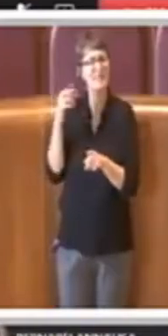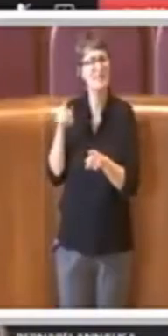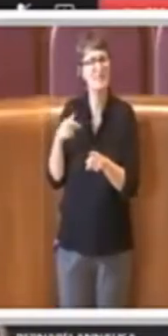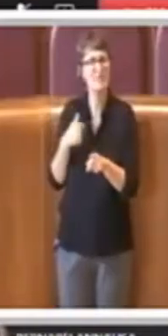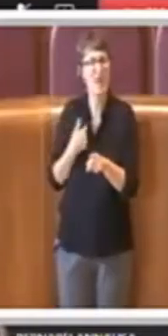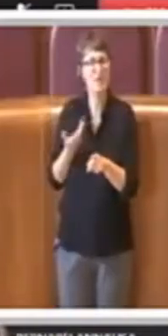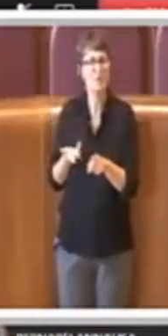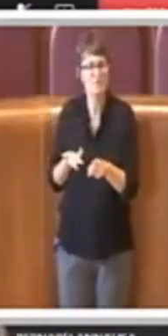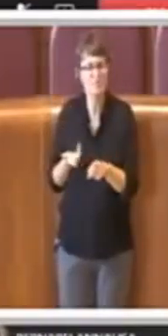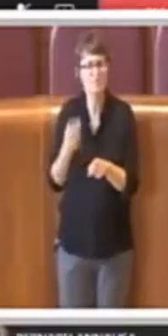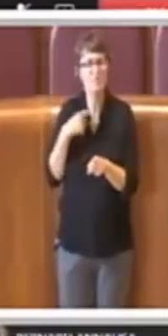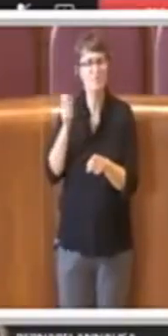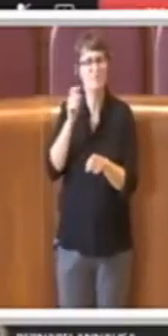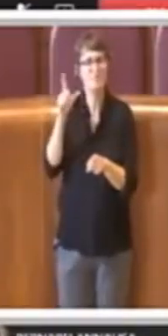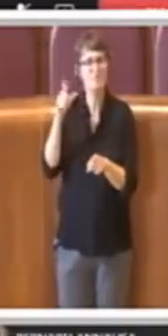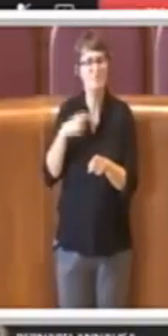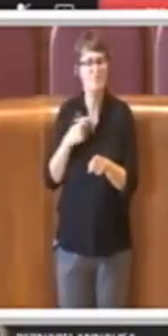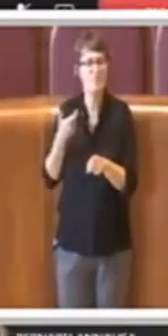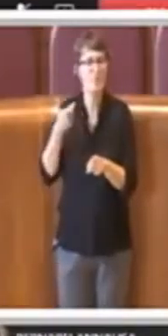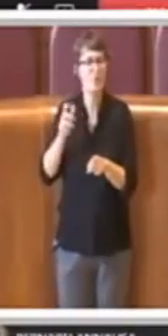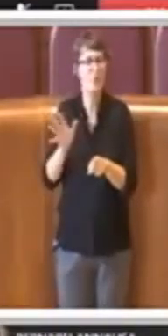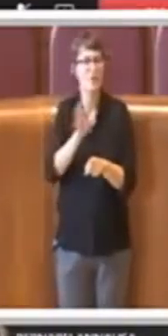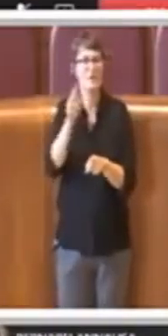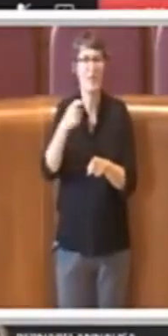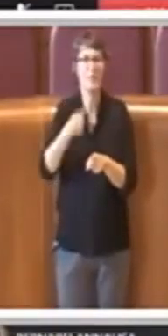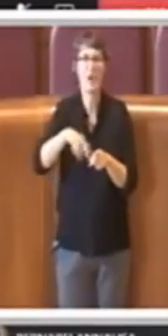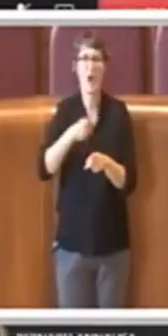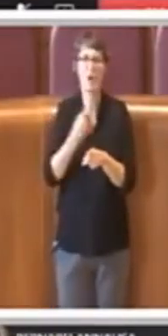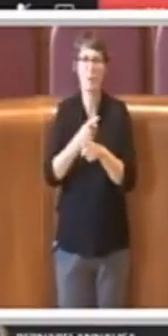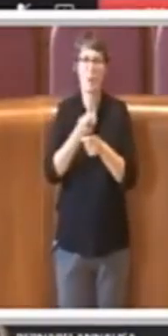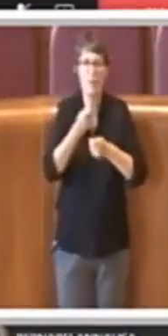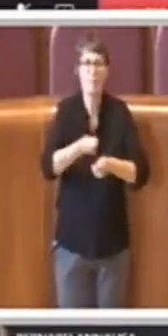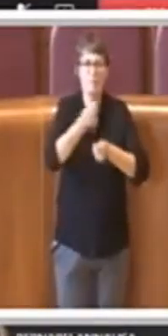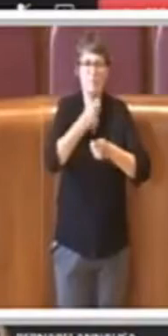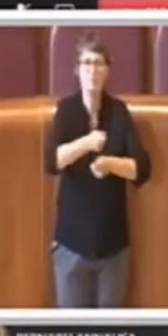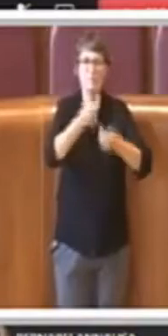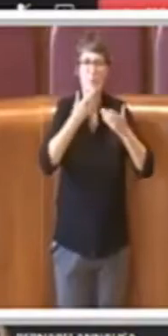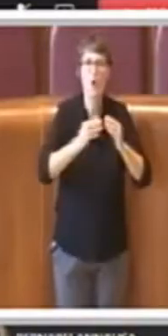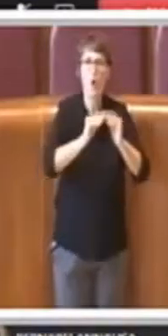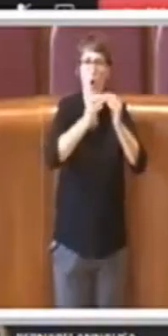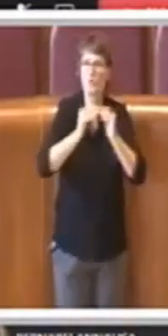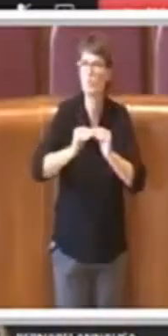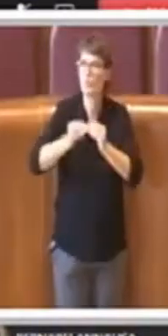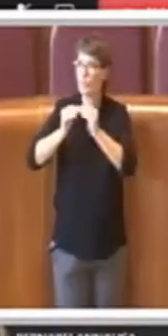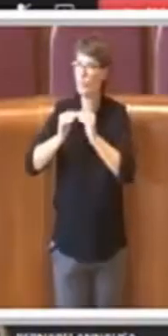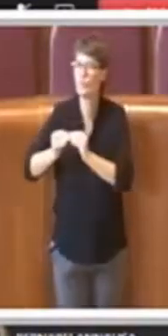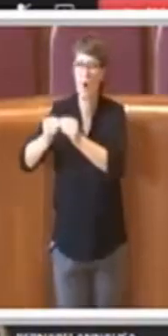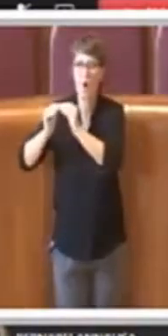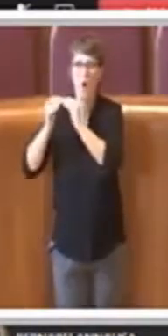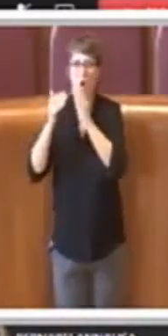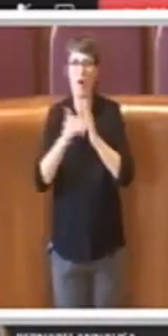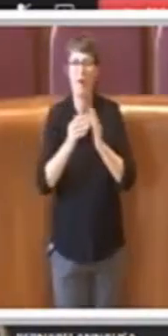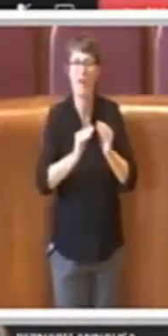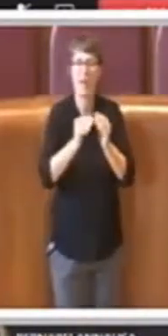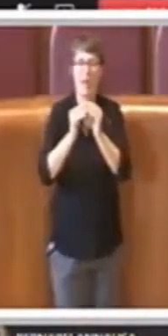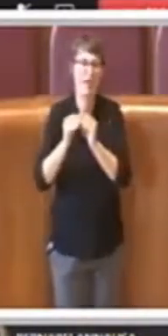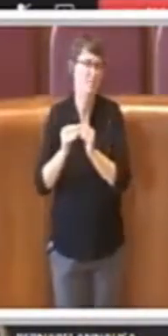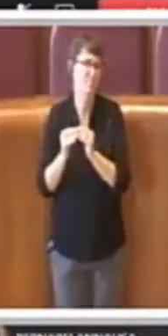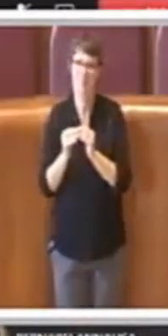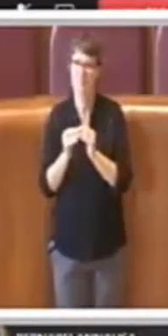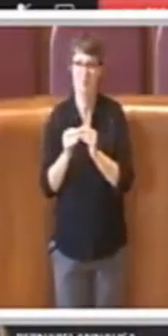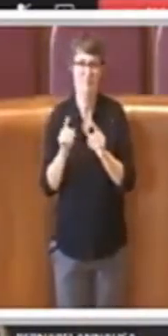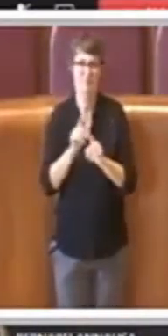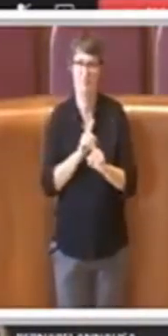appartamenti. Noi non dobbiamo incentivare la costruzione di appartamenti, perché a Roma ci sono migliaia di appartamenti svitti, semmai noi